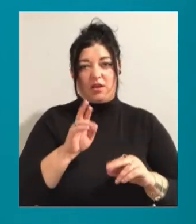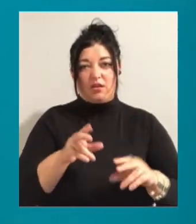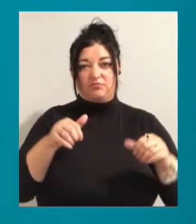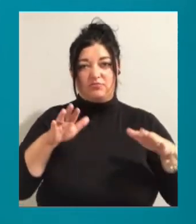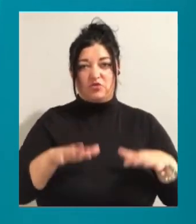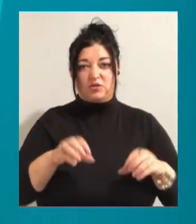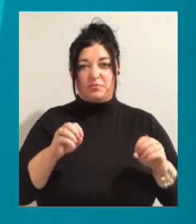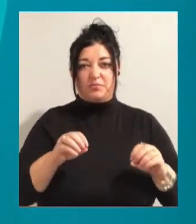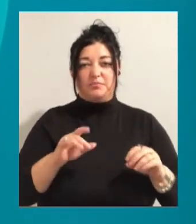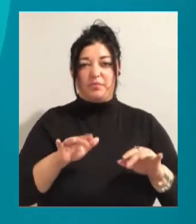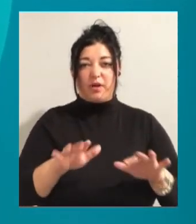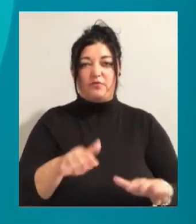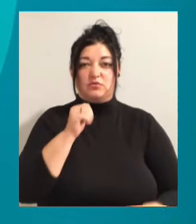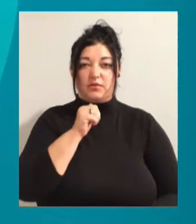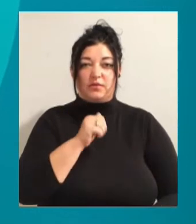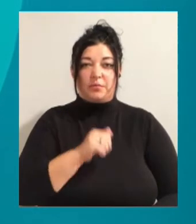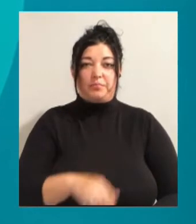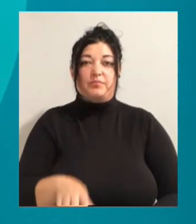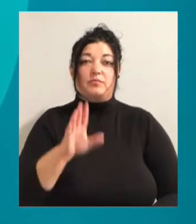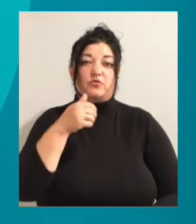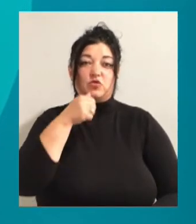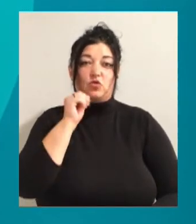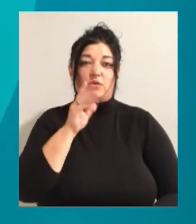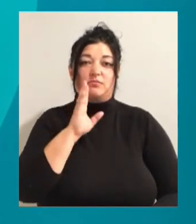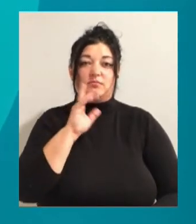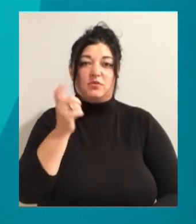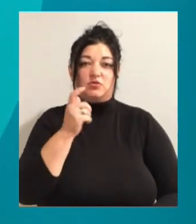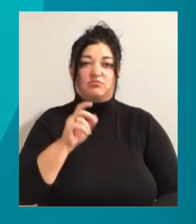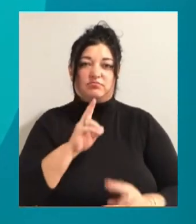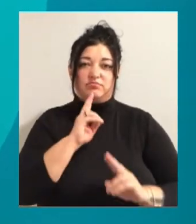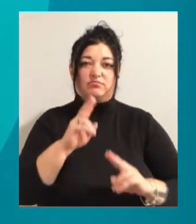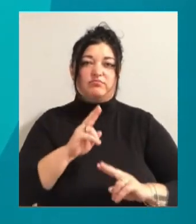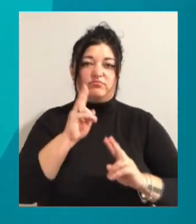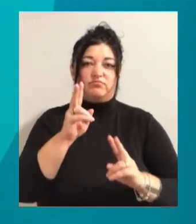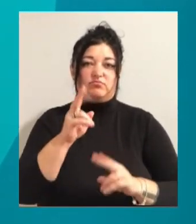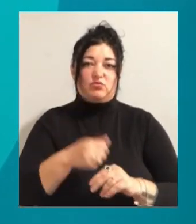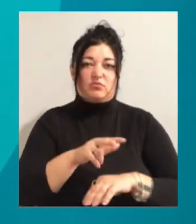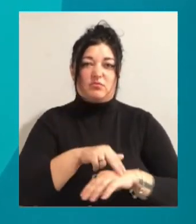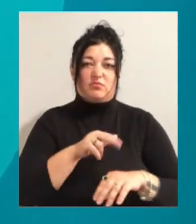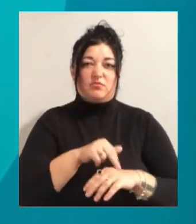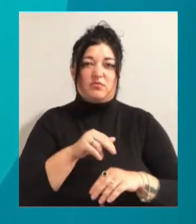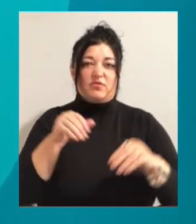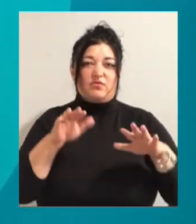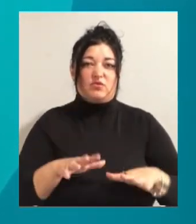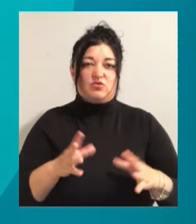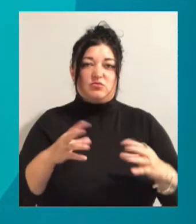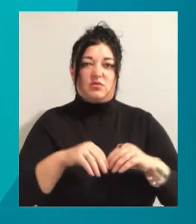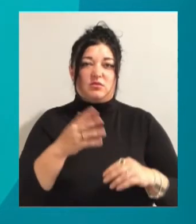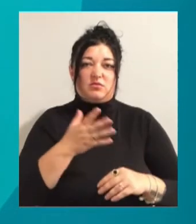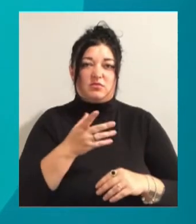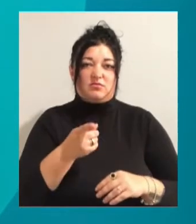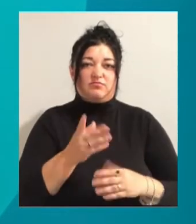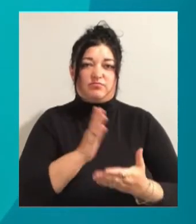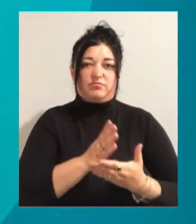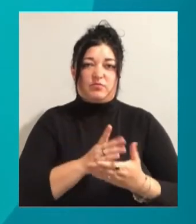завтра. Зазначимо, вчора місцеві мешканці звернулися до правоохоронців з проханням вирішити ситуацію з родиною, яка оселилася в одному з парків Одеси.